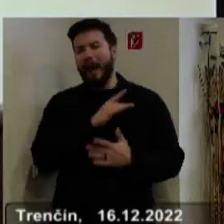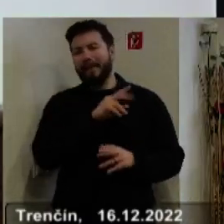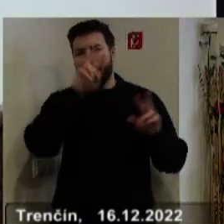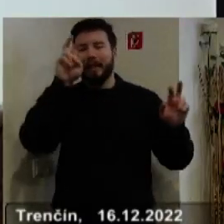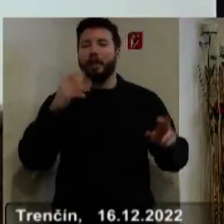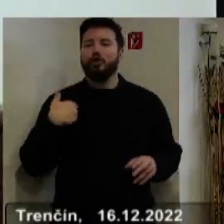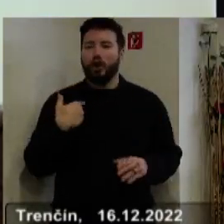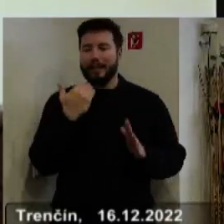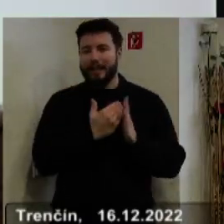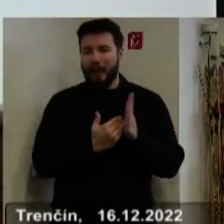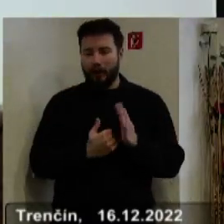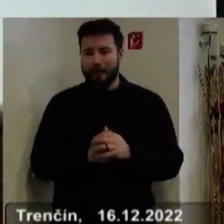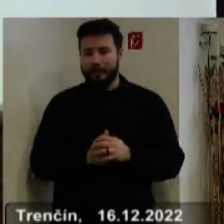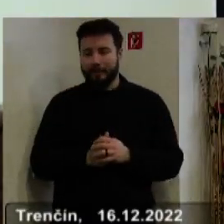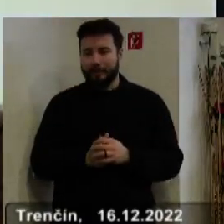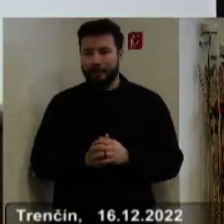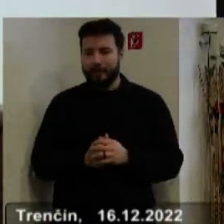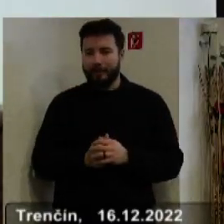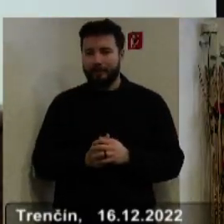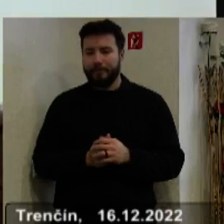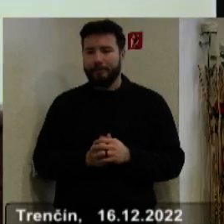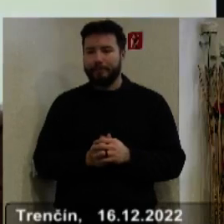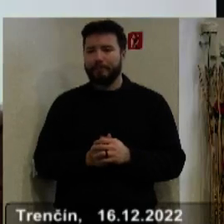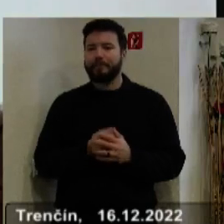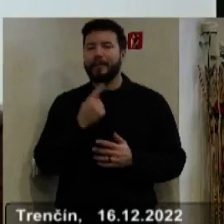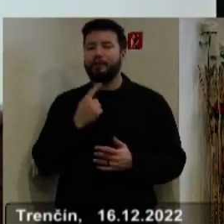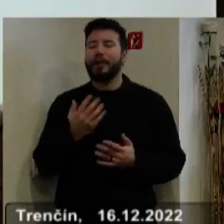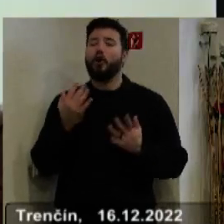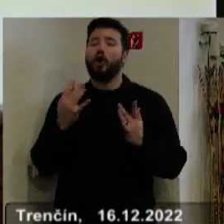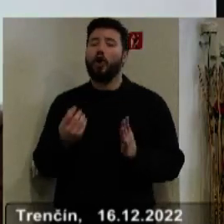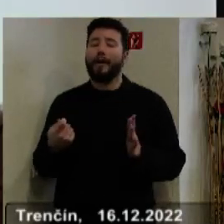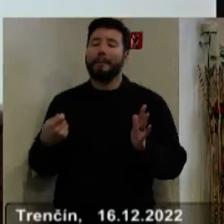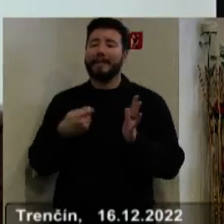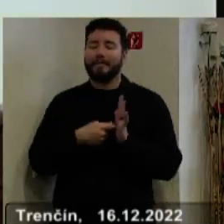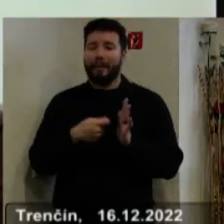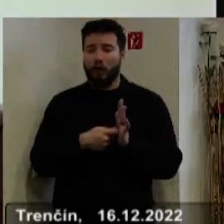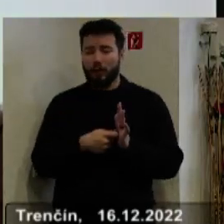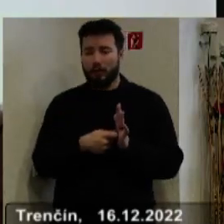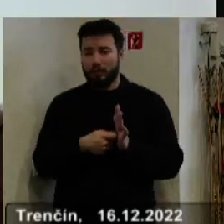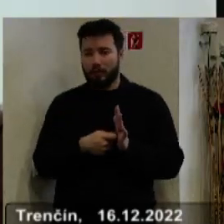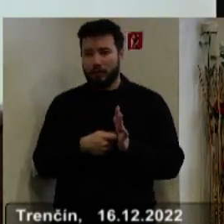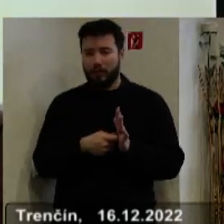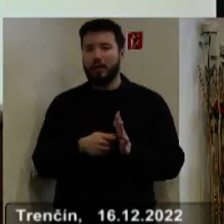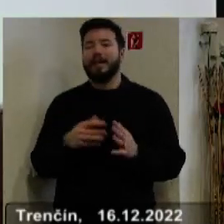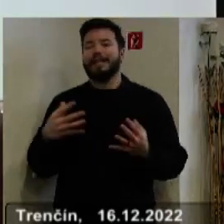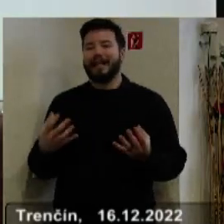a o zmene doplnenie skorších zákonov, výšku príspevku na čiastočnú úhradu nákladov